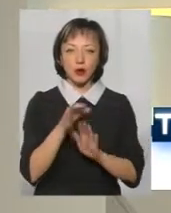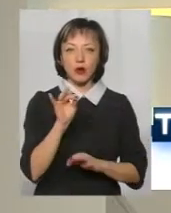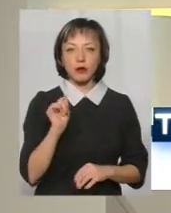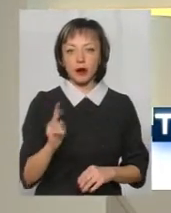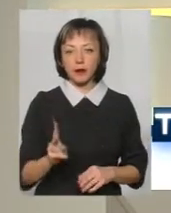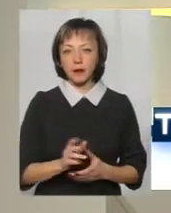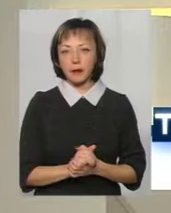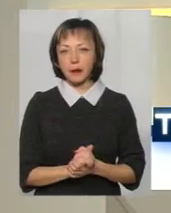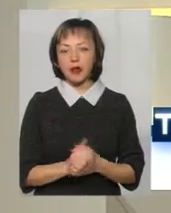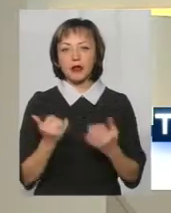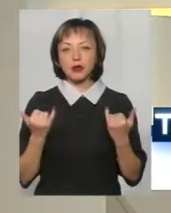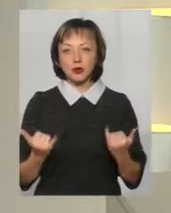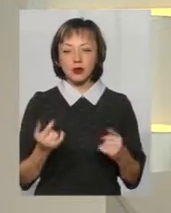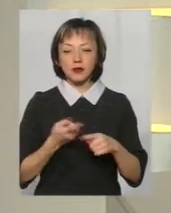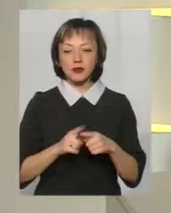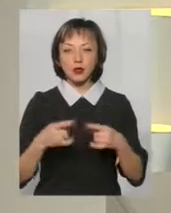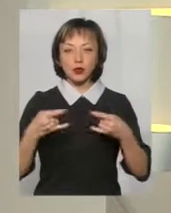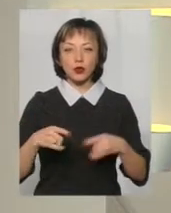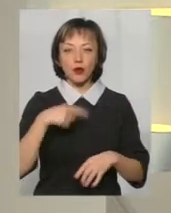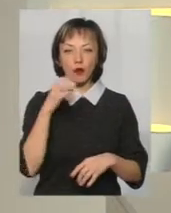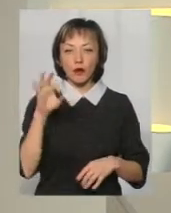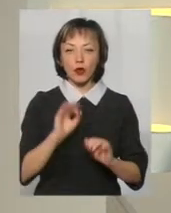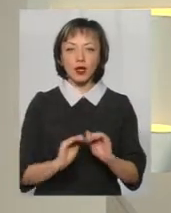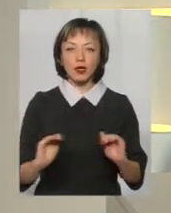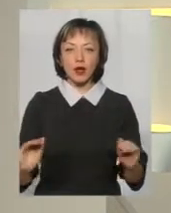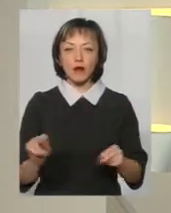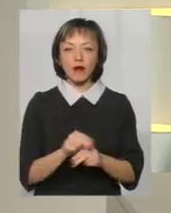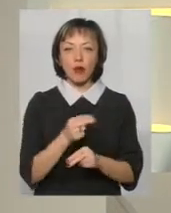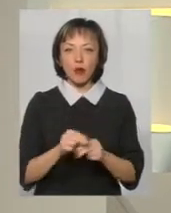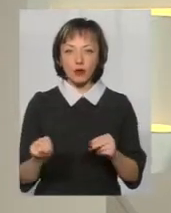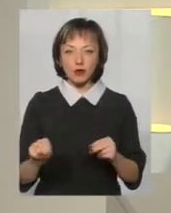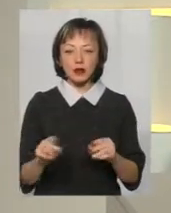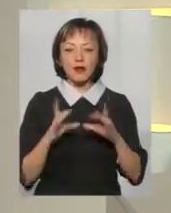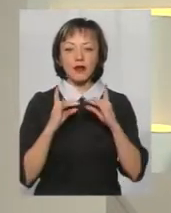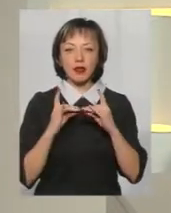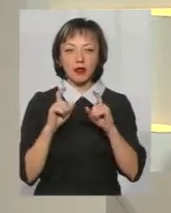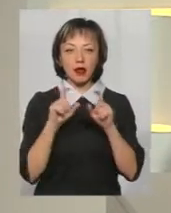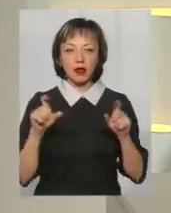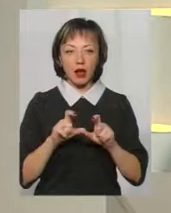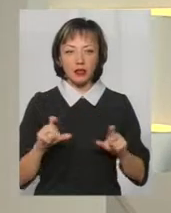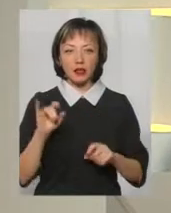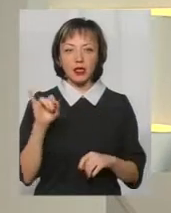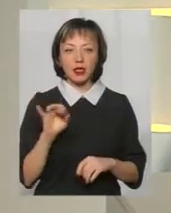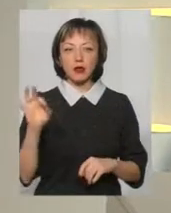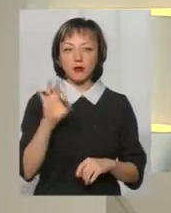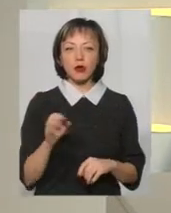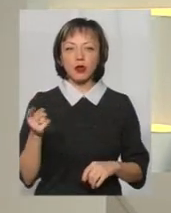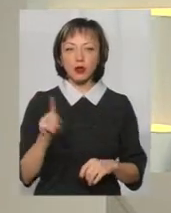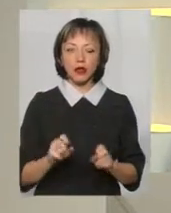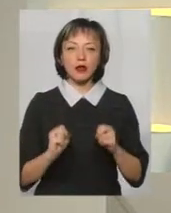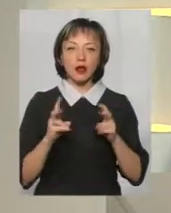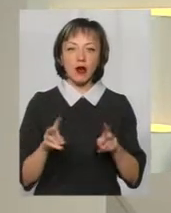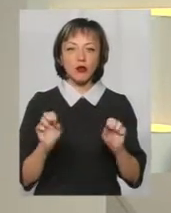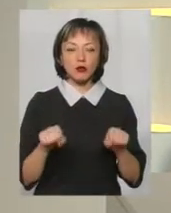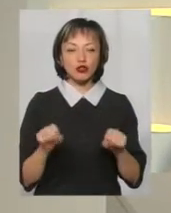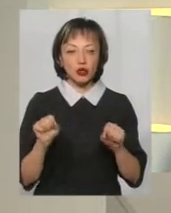Ольга Рибак. Сьогодні у цій студії ми говоримо про дітей, які виховуються в інтернатах. І про те, наскільки